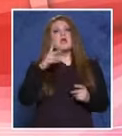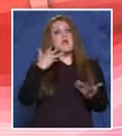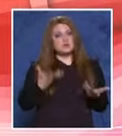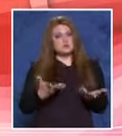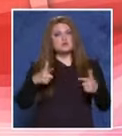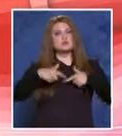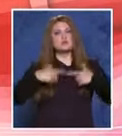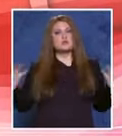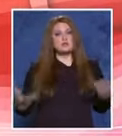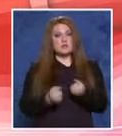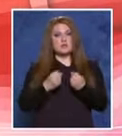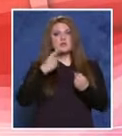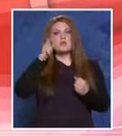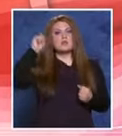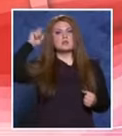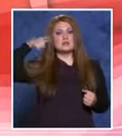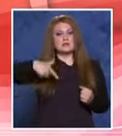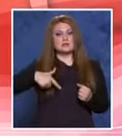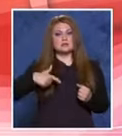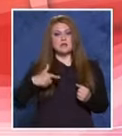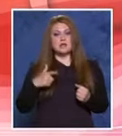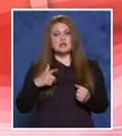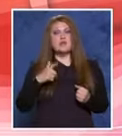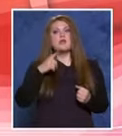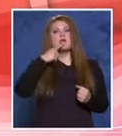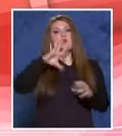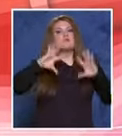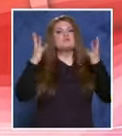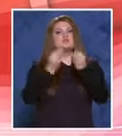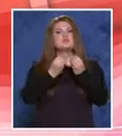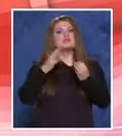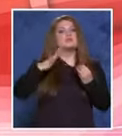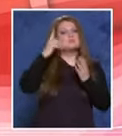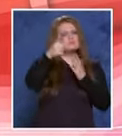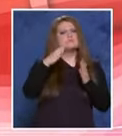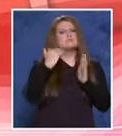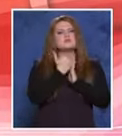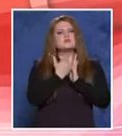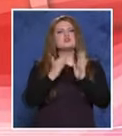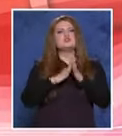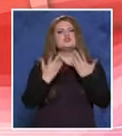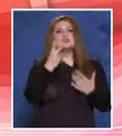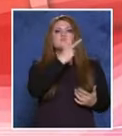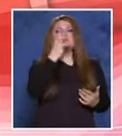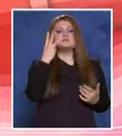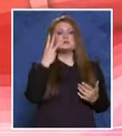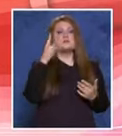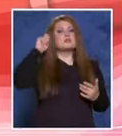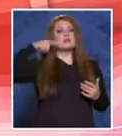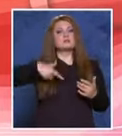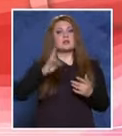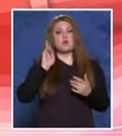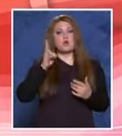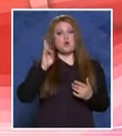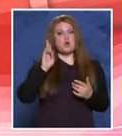съдът намира, че следва да наложи наказание по всяко едно от повдигнатите обвинения, като при условията на член 23 от наказателния кодекс